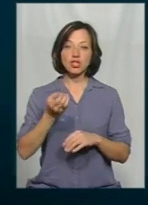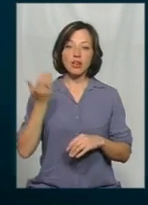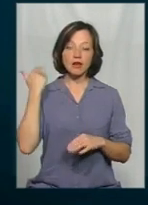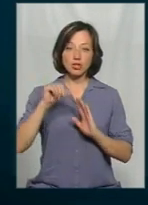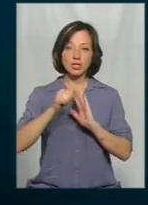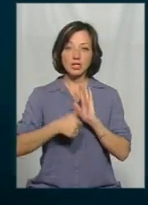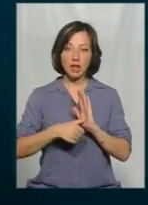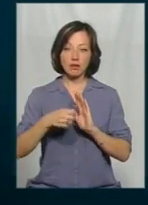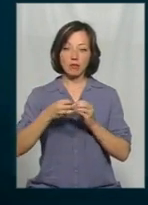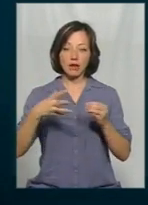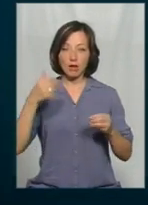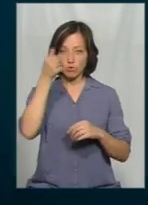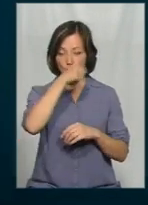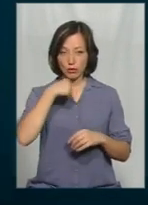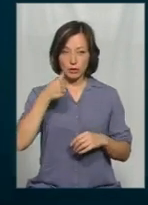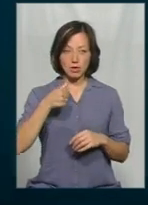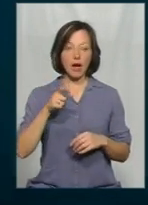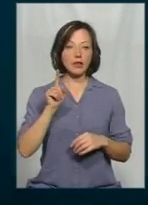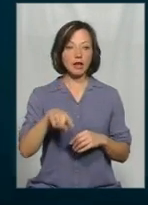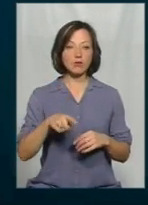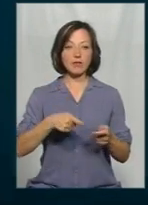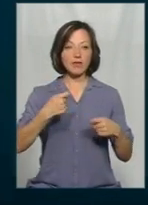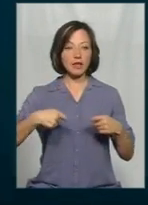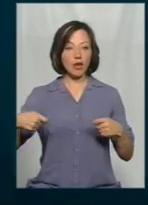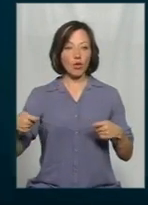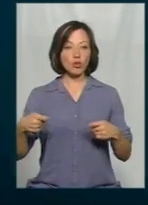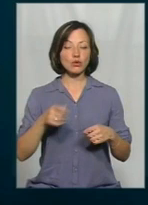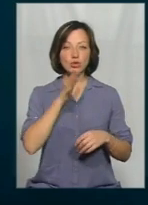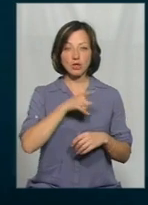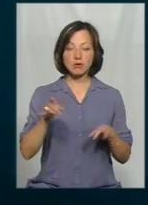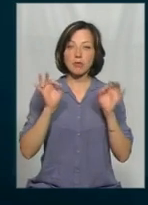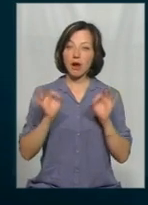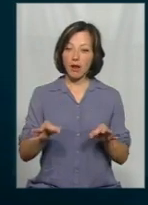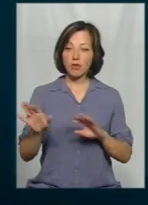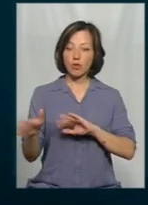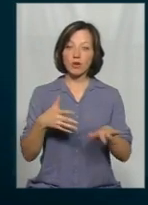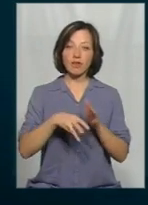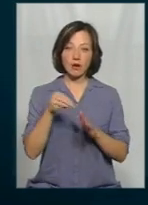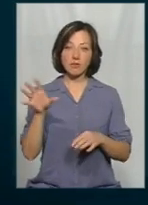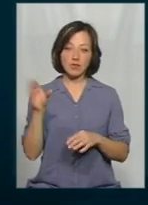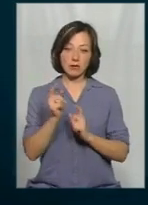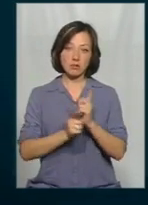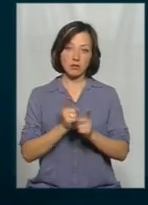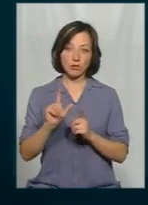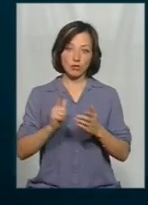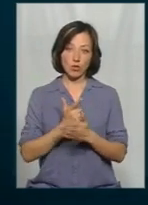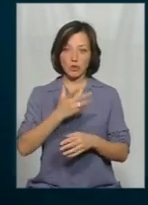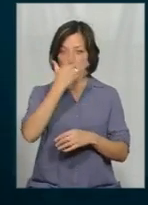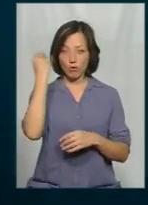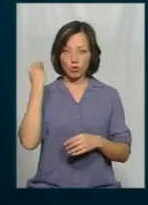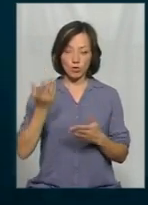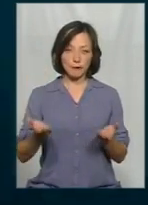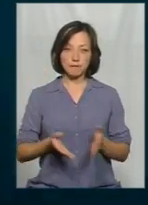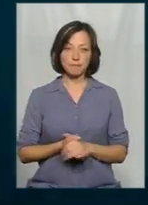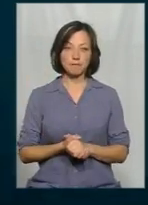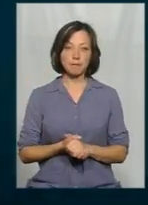2016-му, а то й у 2015-му. А те, що вони відтягують час, правильно, пройдуть вибори, пройде все, і потім всі знову про це забудуть. Тобто,